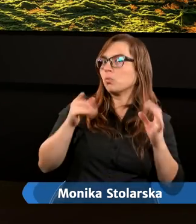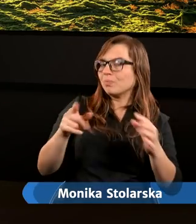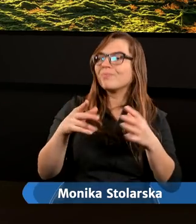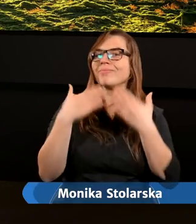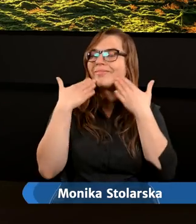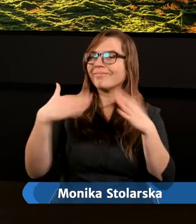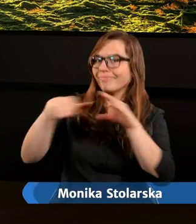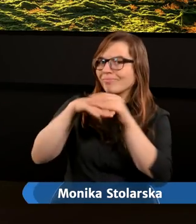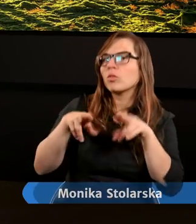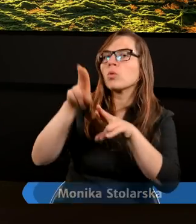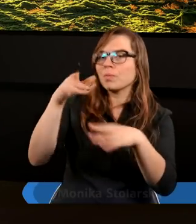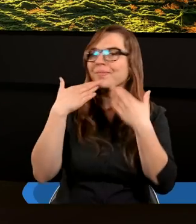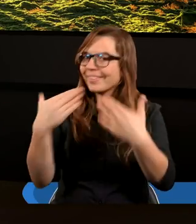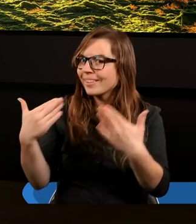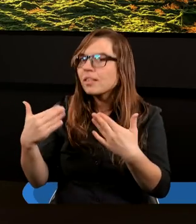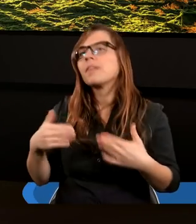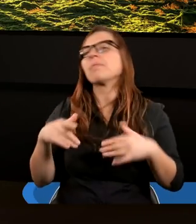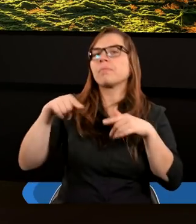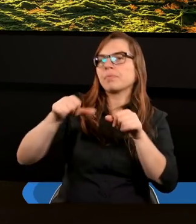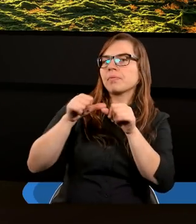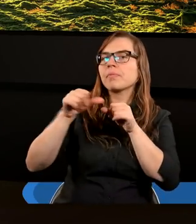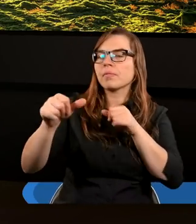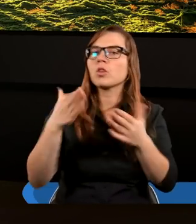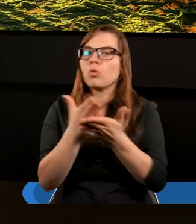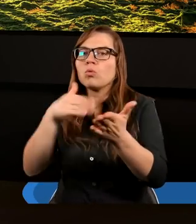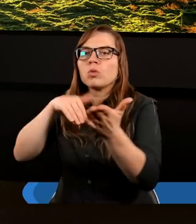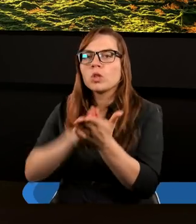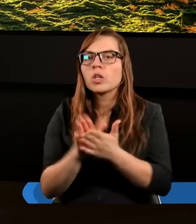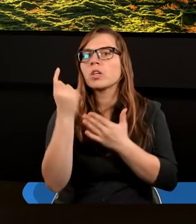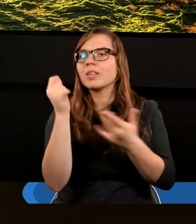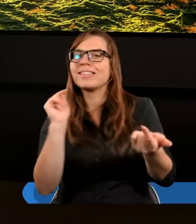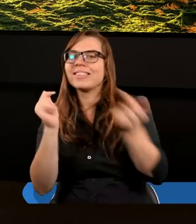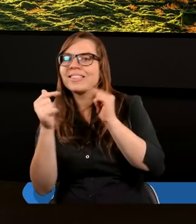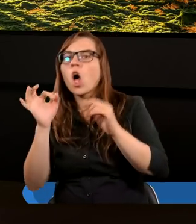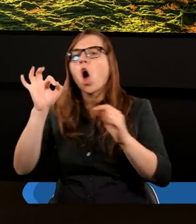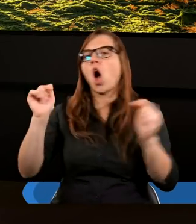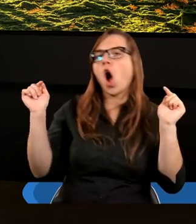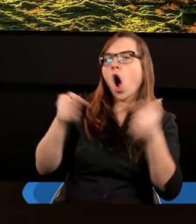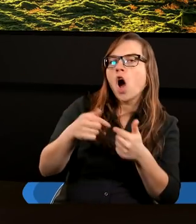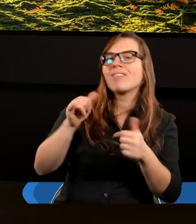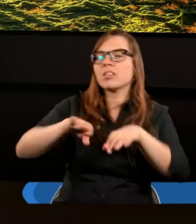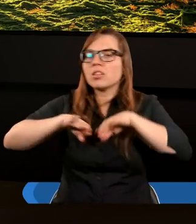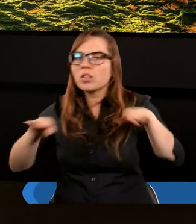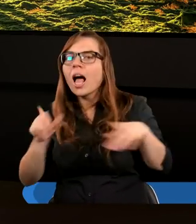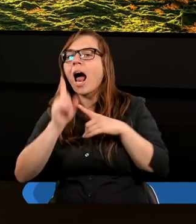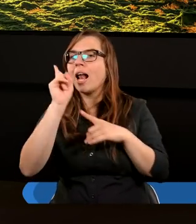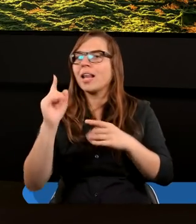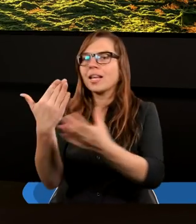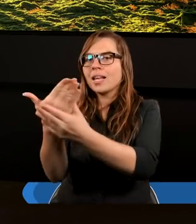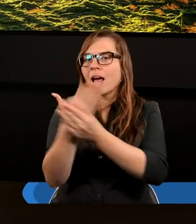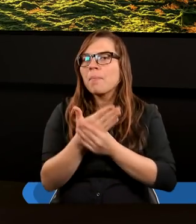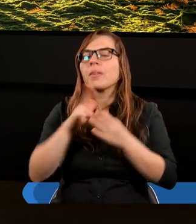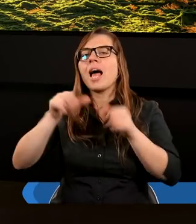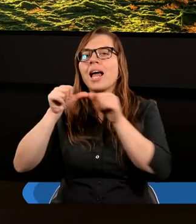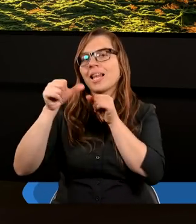brali udział. W tym tygodniu rozpoczęliśmy trochę dyskutować o konfliktach i rozłamie, ale zapraszam